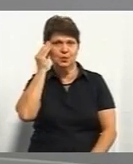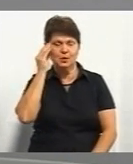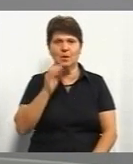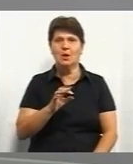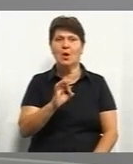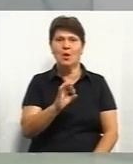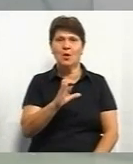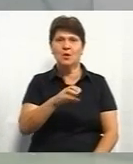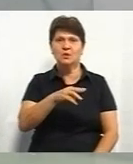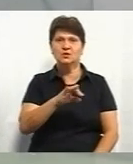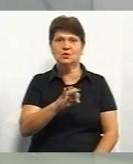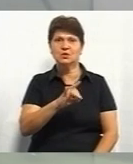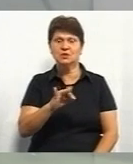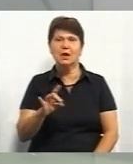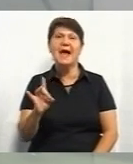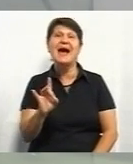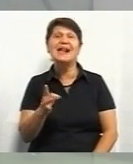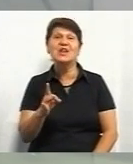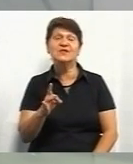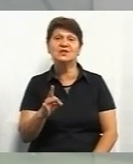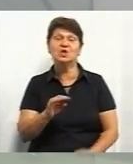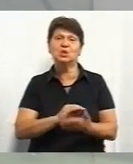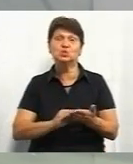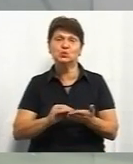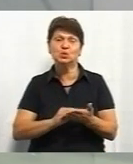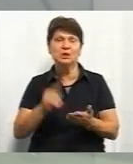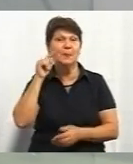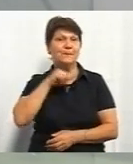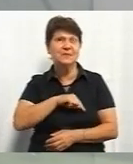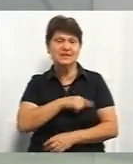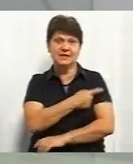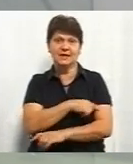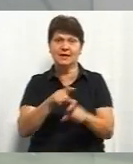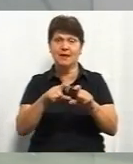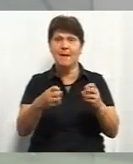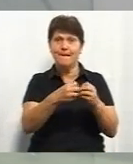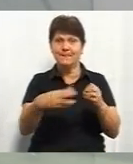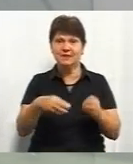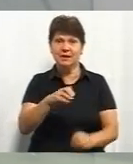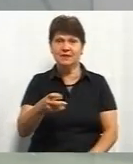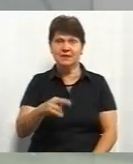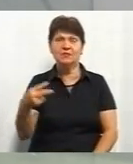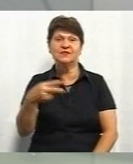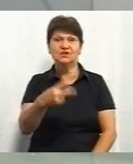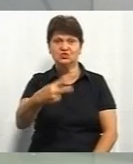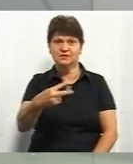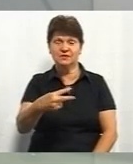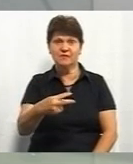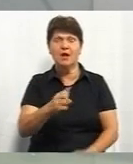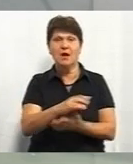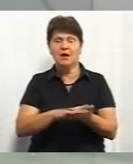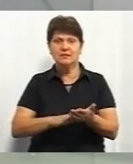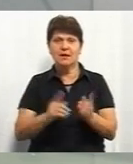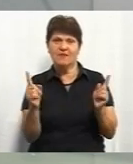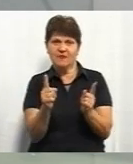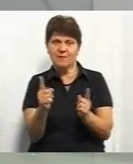Острозьку психлікарню на Рівненщині журналісти відвідали 15 травня 2020-го. Далі фрагмент фільму,